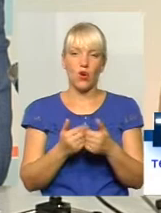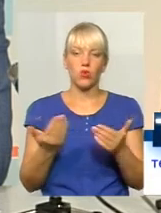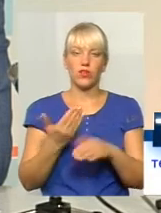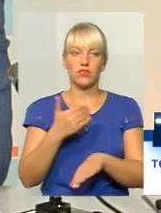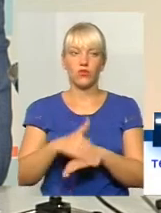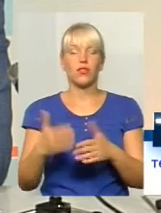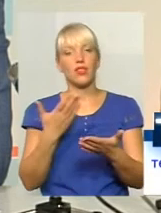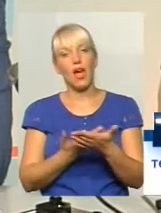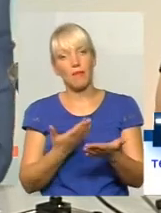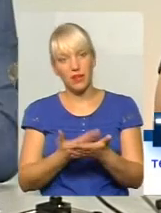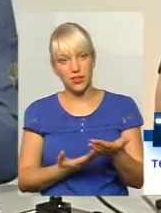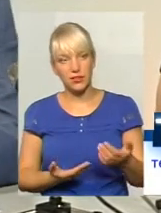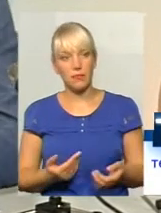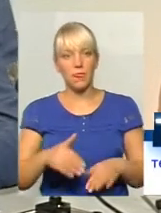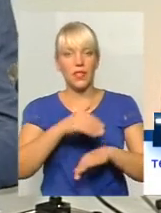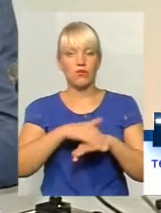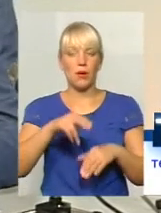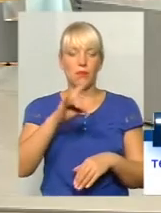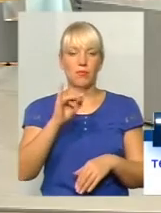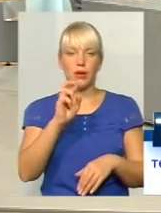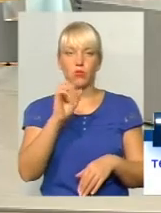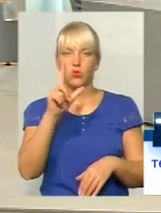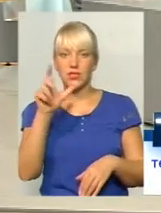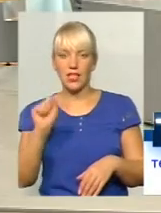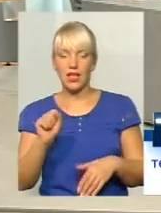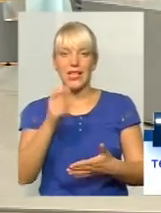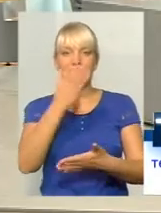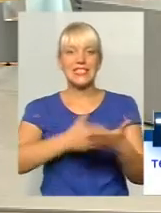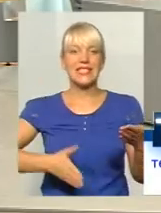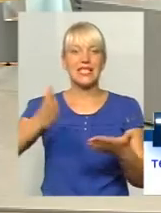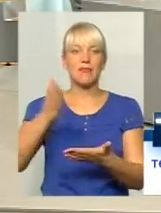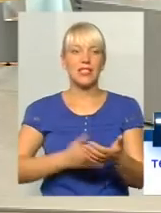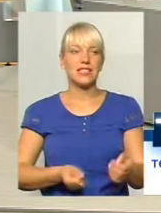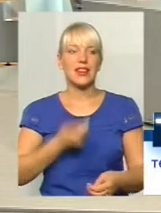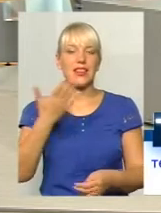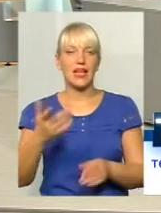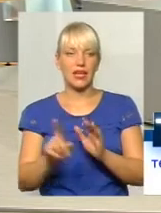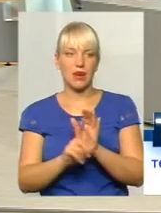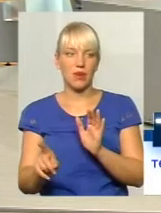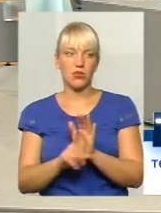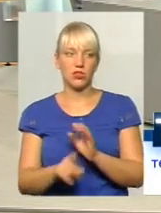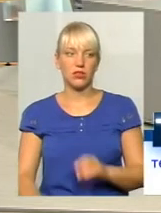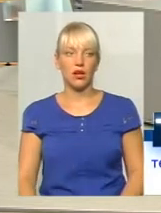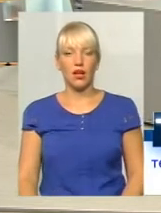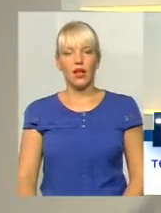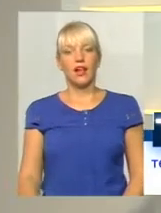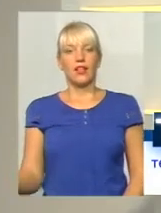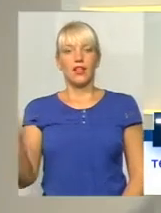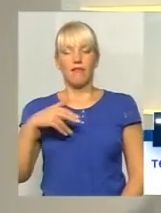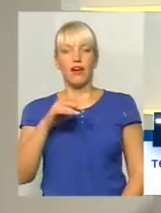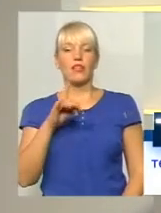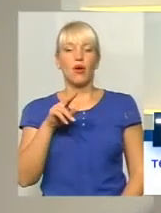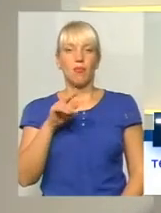наприклад, з вулиці Прибузької знімається декілька маршрут. Давайте про Прибузьку і далі ми ще один